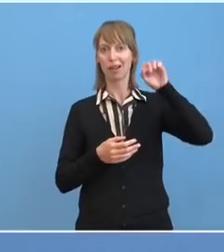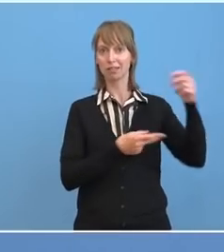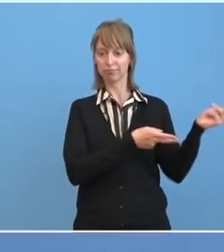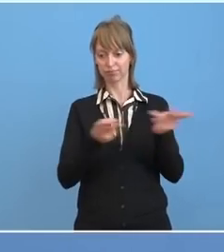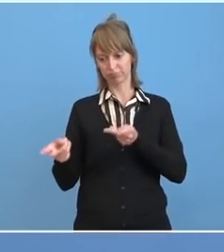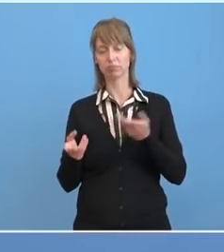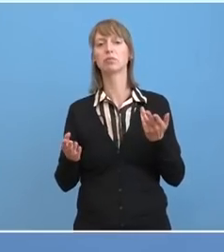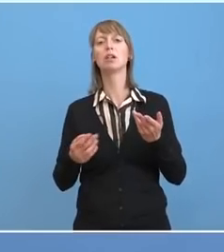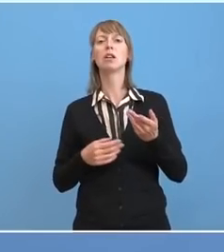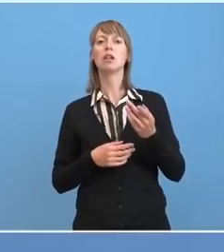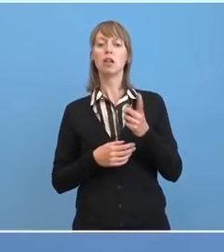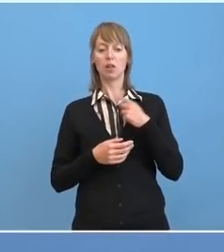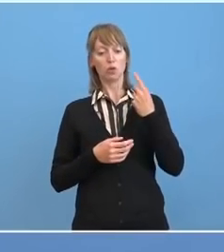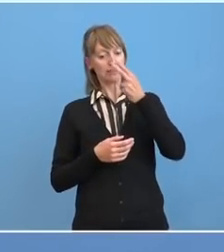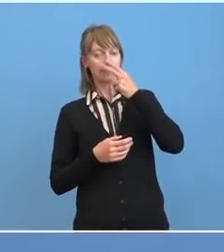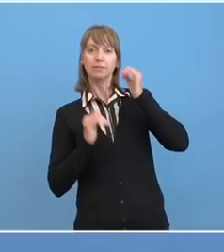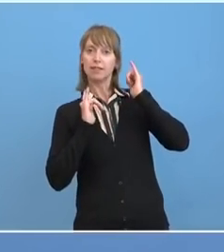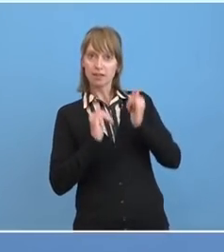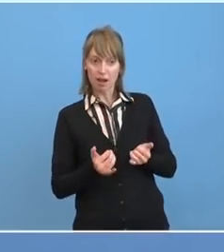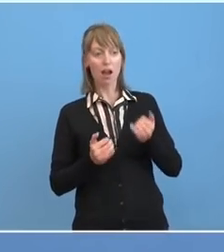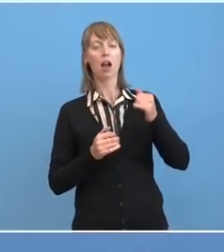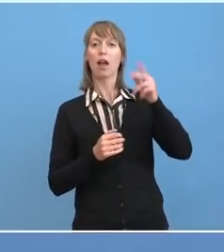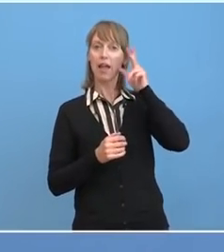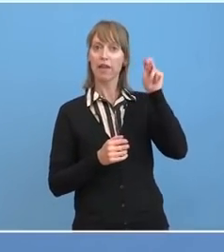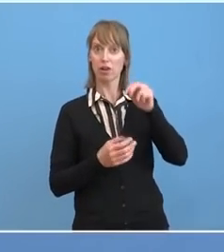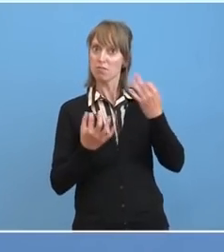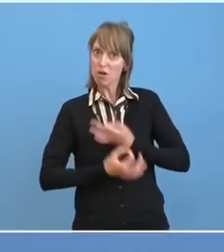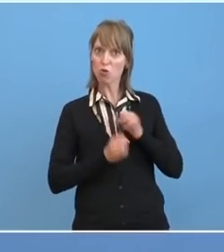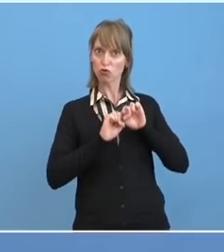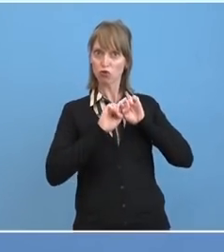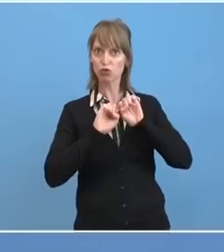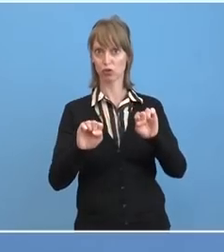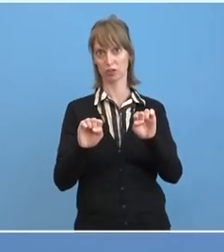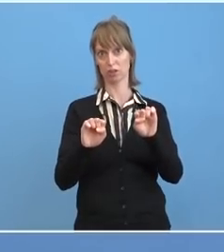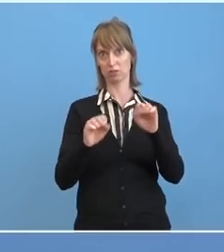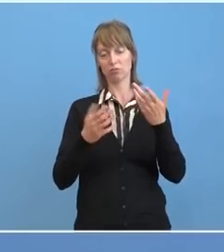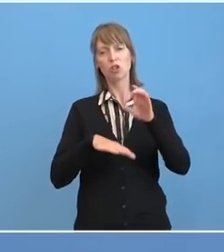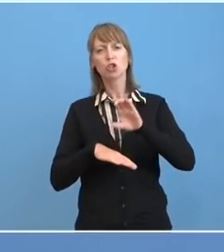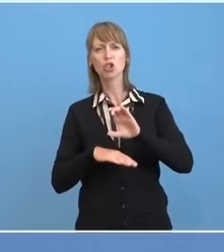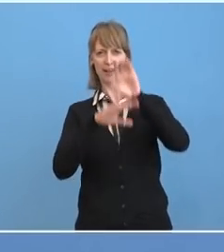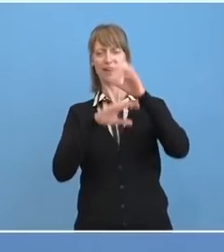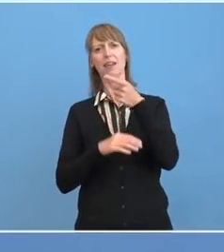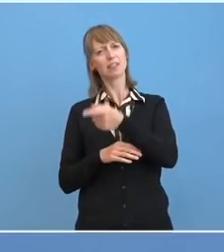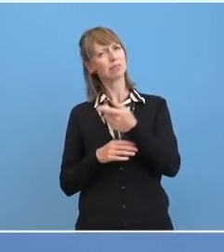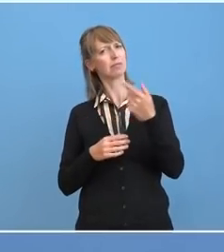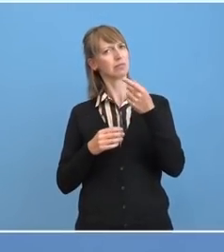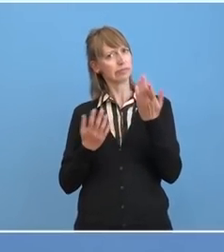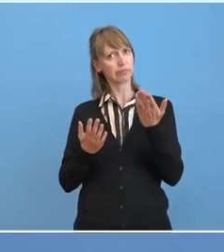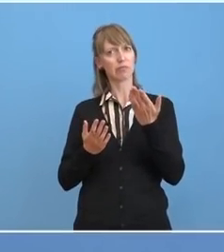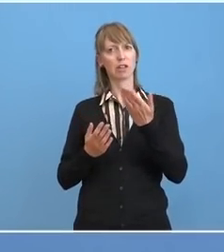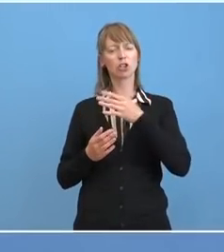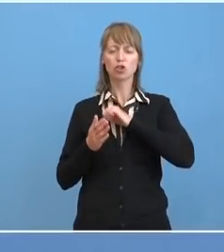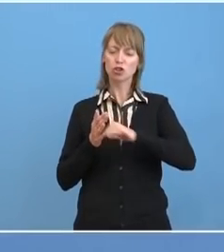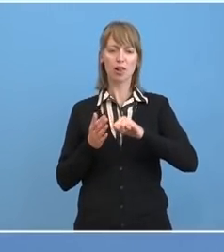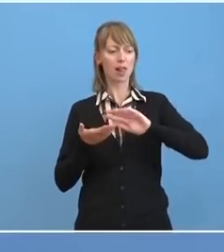Notwendigkeit gab, Herrn Nawalny Schutz zukommen zu lassen während seines Aufenthalts in der Charité. Und in der schnellen Absprache